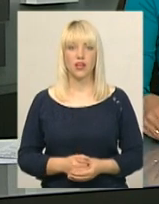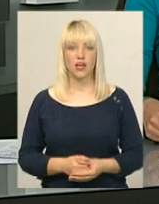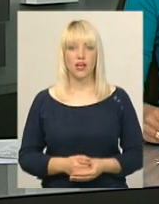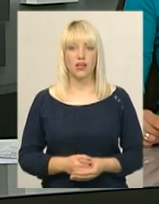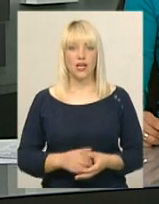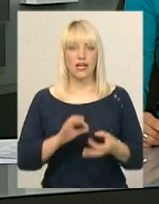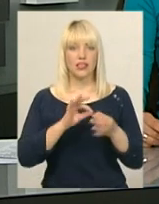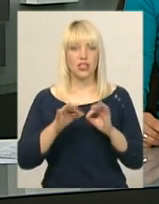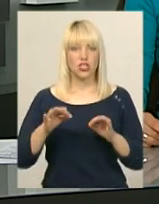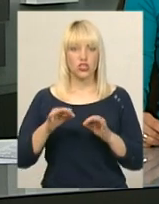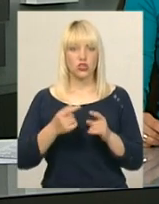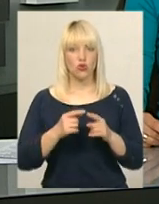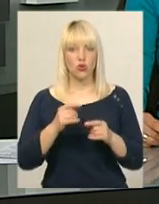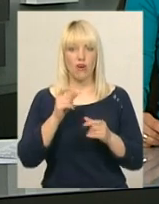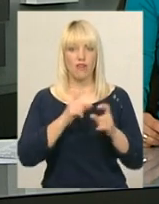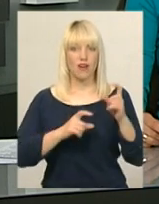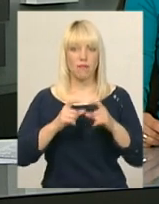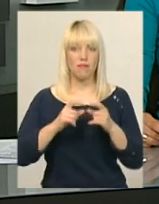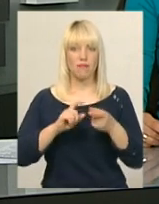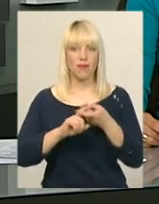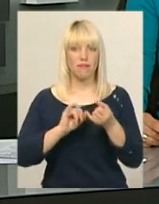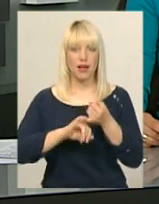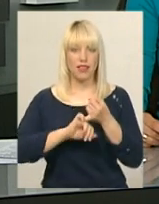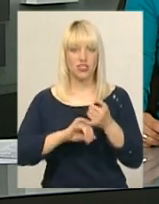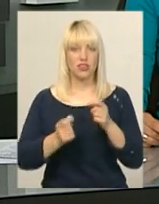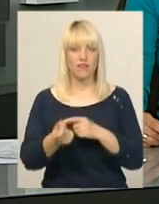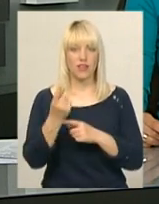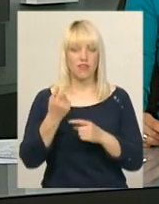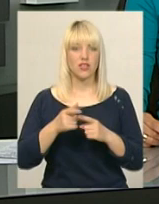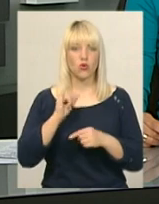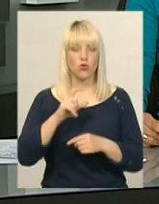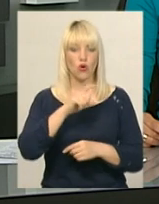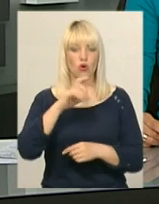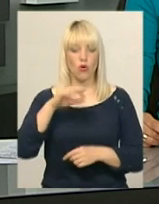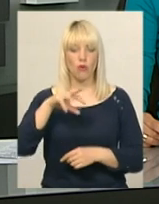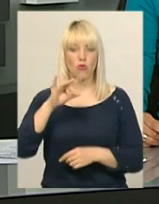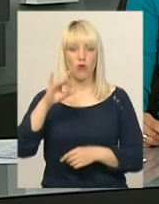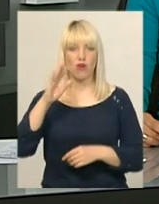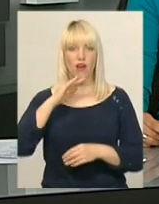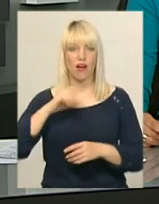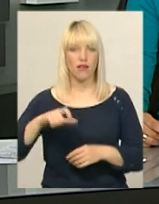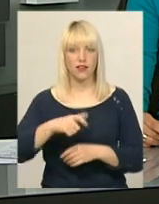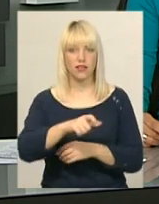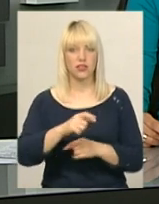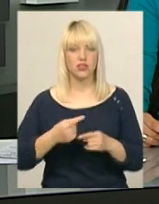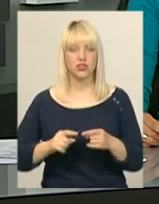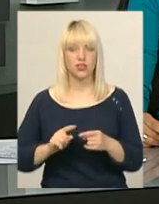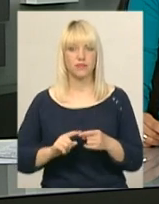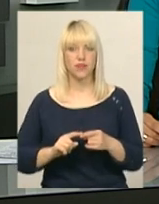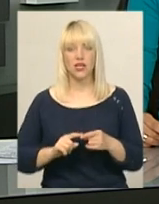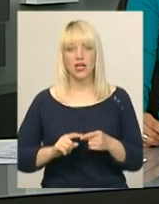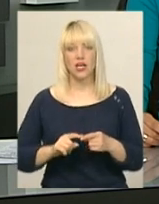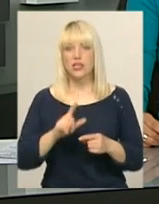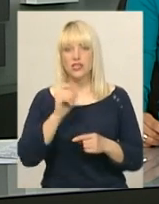Кишкову паличку виявили у річці Хомора в місті Полонне. Про це повідомив завідувач Полонського районного лабораторного центру Валерій Аврамчук.